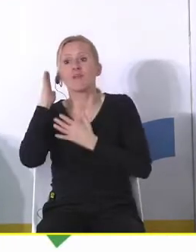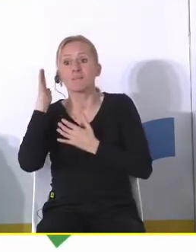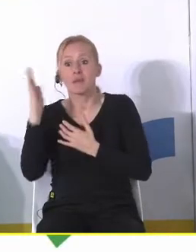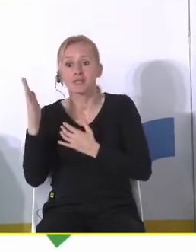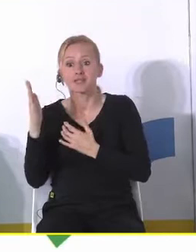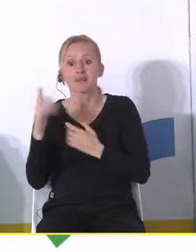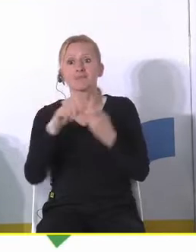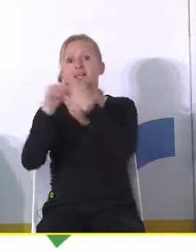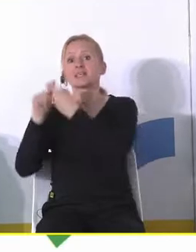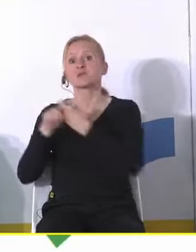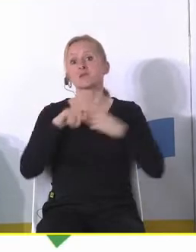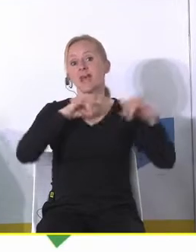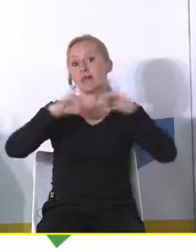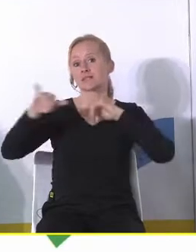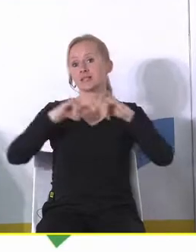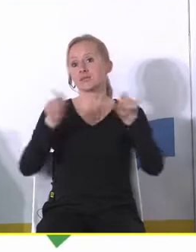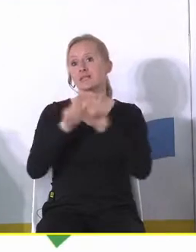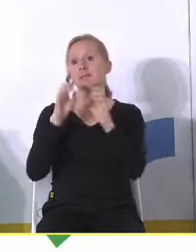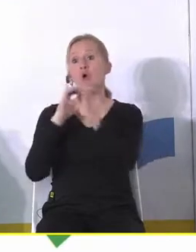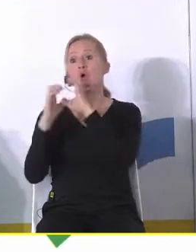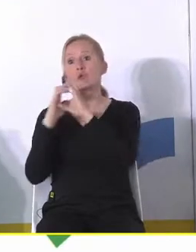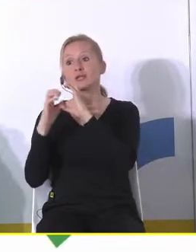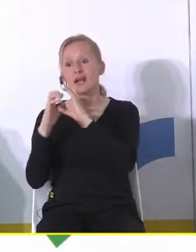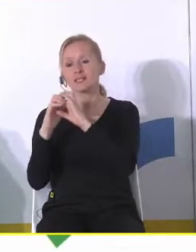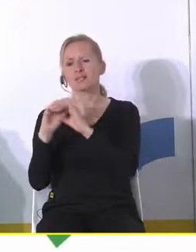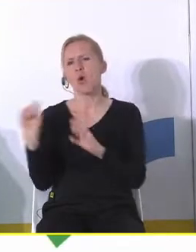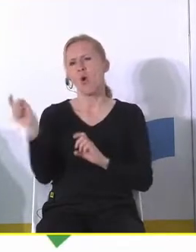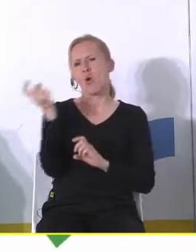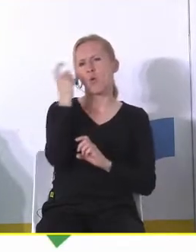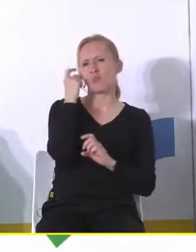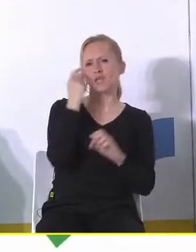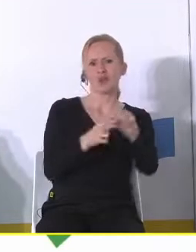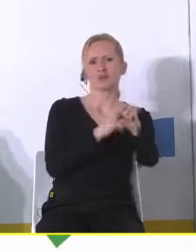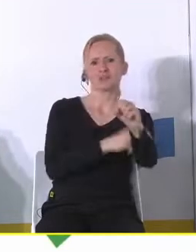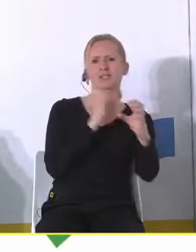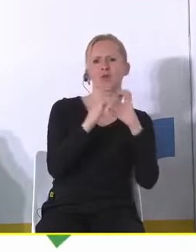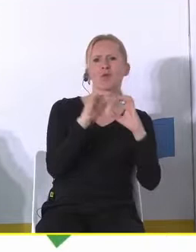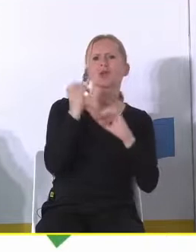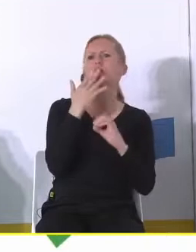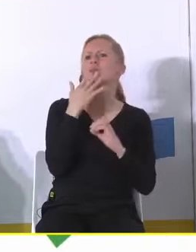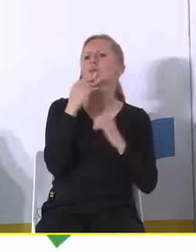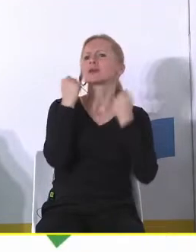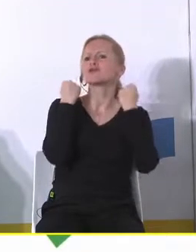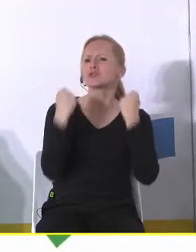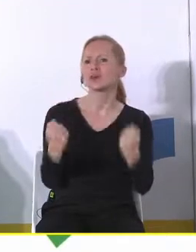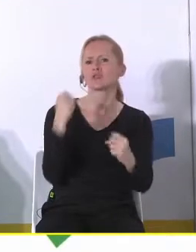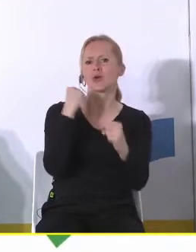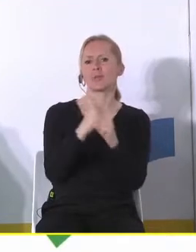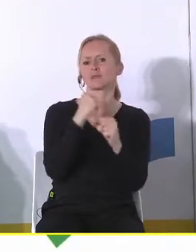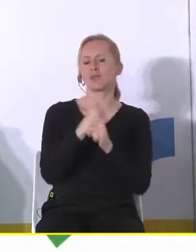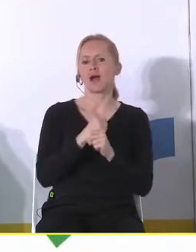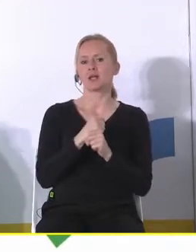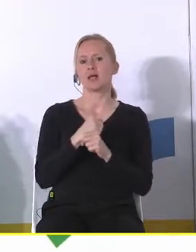dotycząca głównie zarządzania i też komunikacji bo głównie urzędnicy komunikują jak się ciężko napracowaliśmy tak